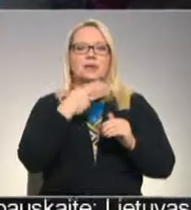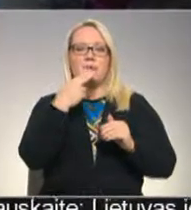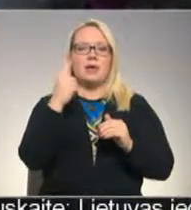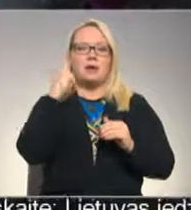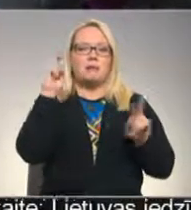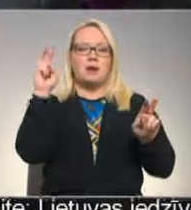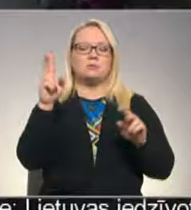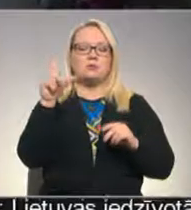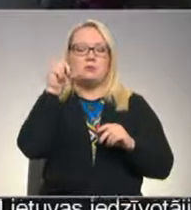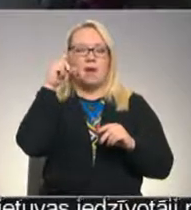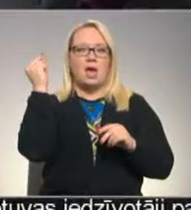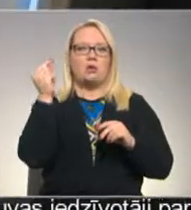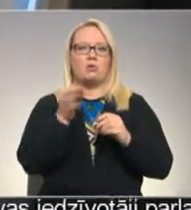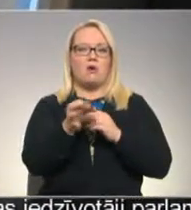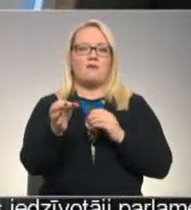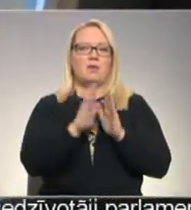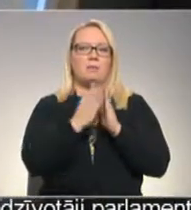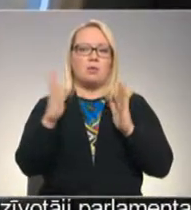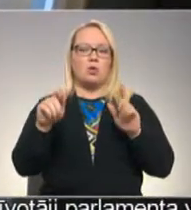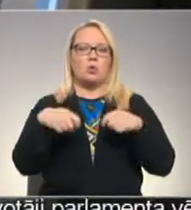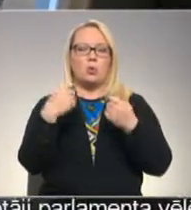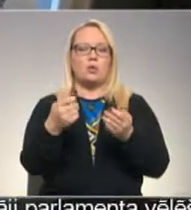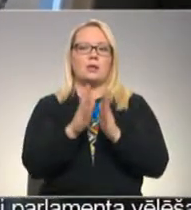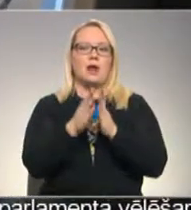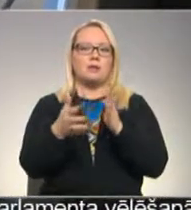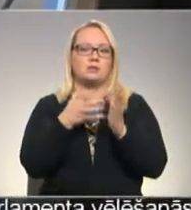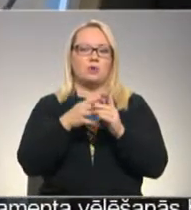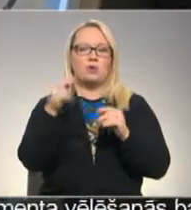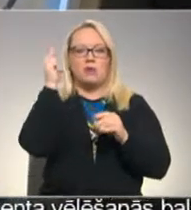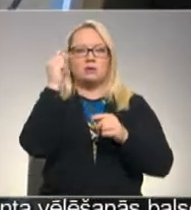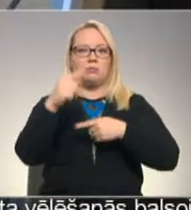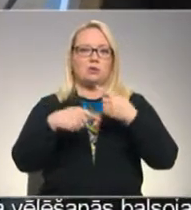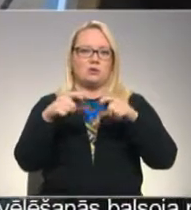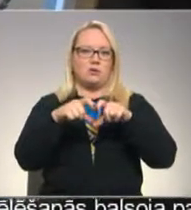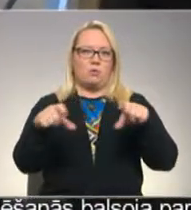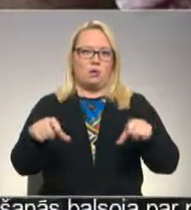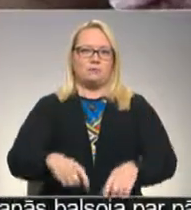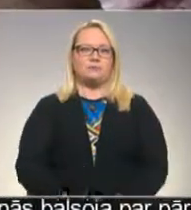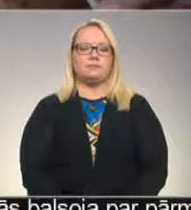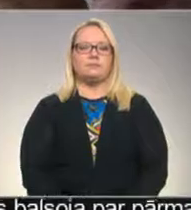mājvietu kļūs preiļu novada bibliotē, ka dodot iespēju grāmatu izmantot arī mācību procesā skolās.